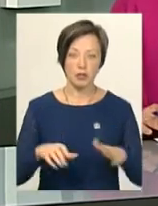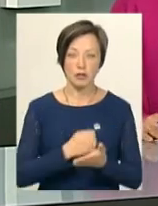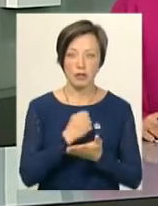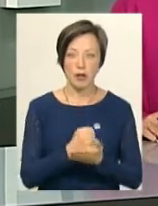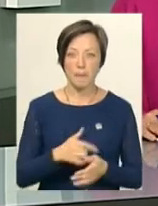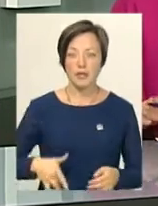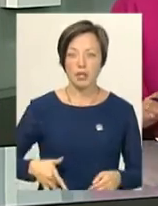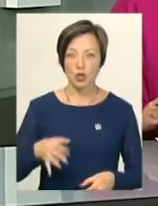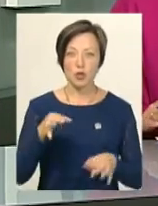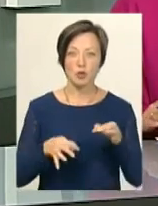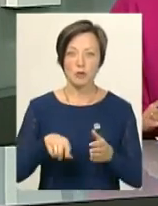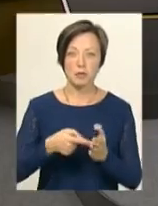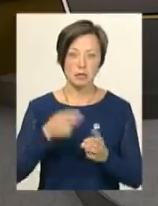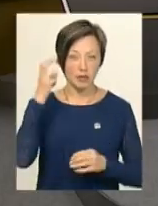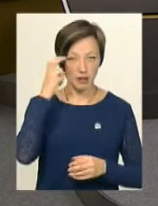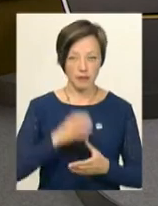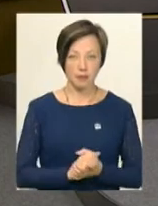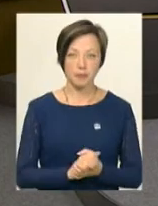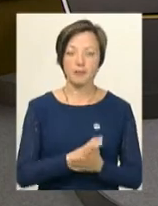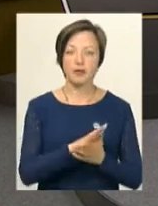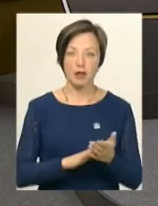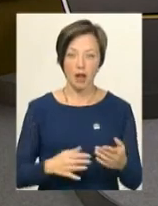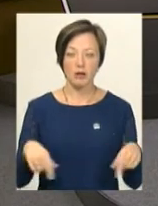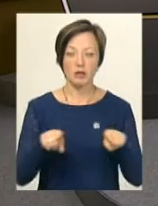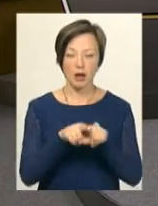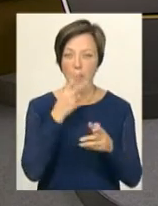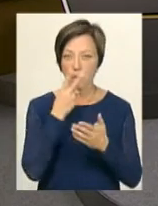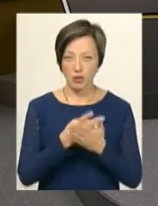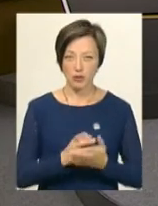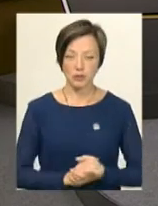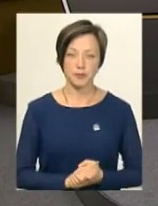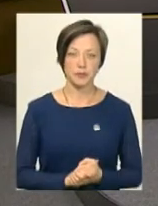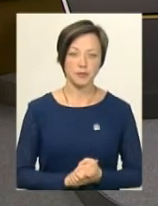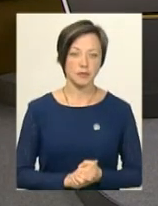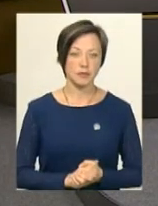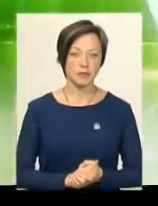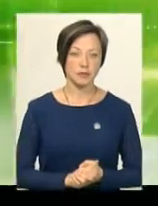Печерський райсуд міста Києва. Далі у випуску ви почуєте про такі події.